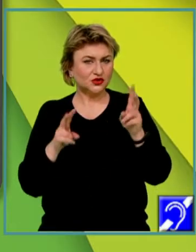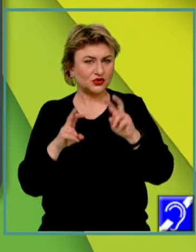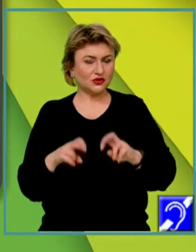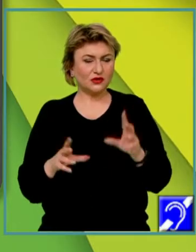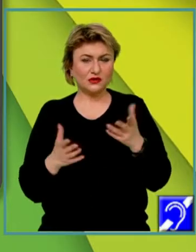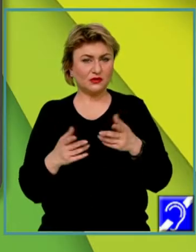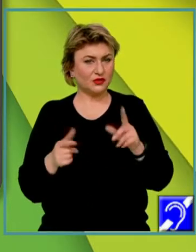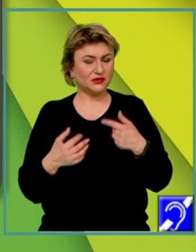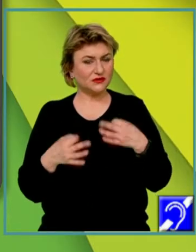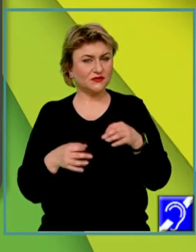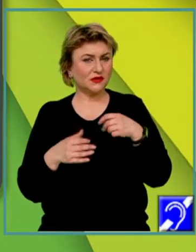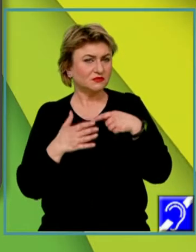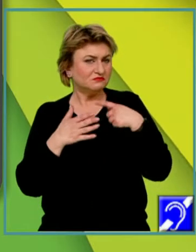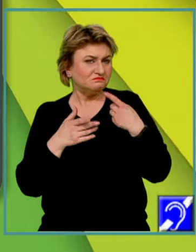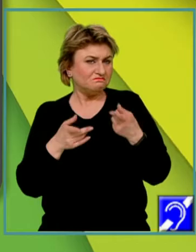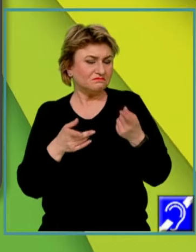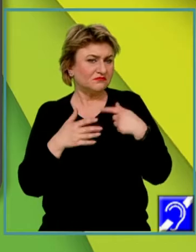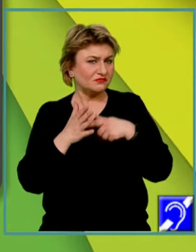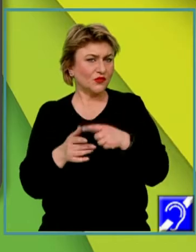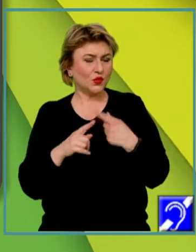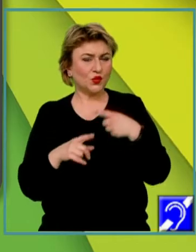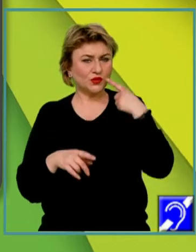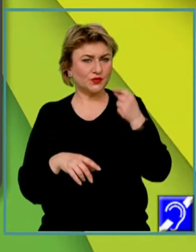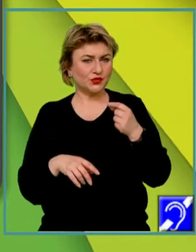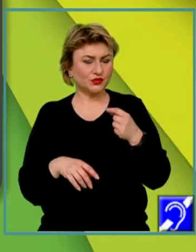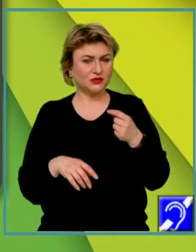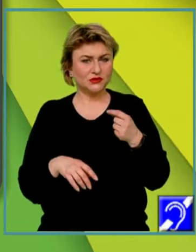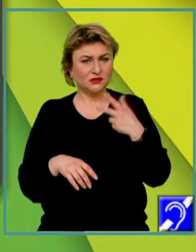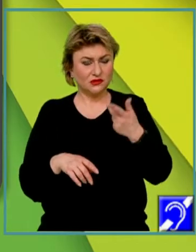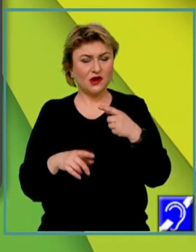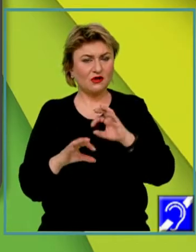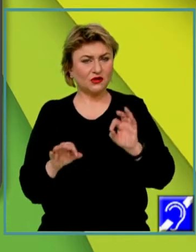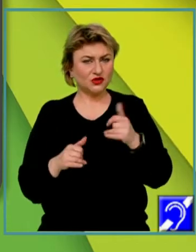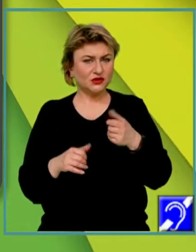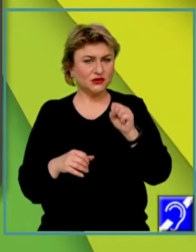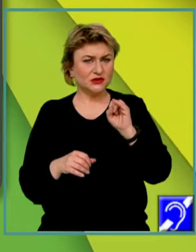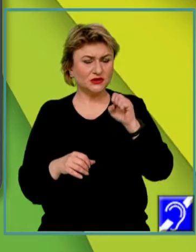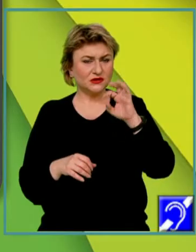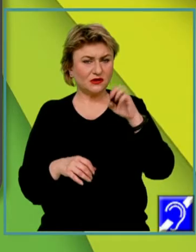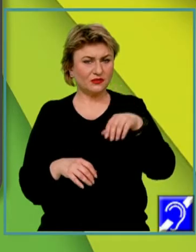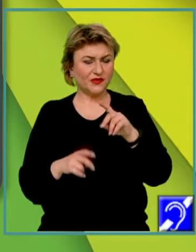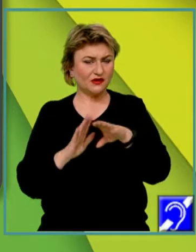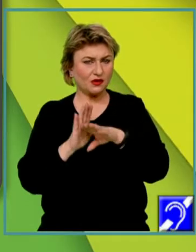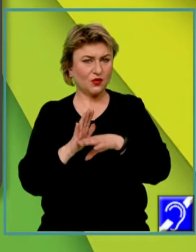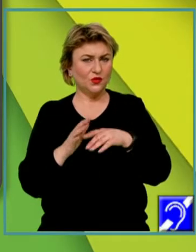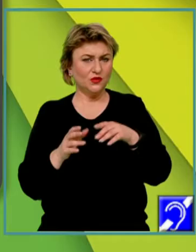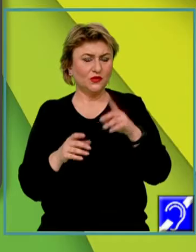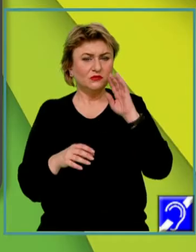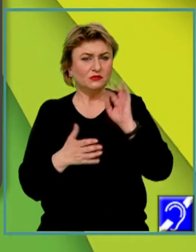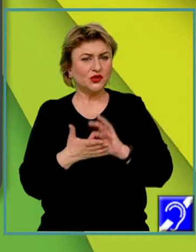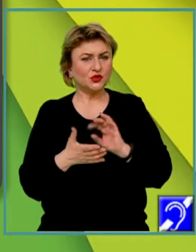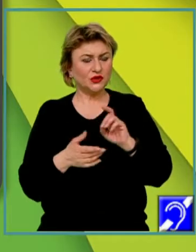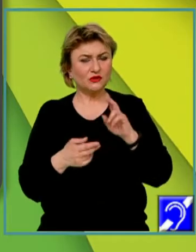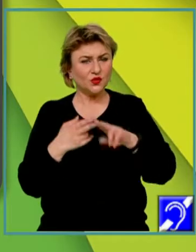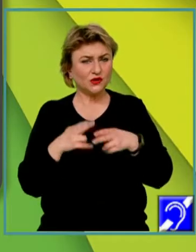poate fi identificată cu răspunsul 3 corect, sistem de reguli și principii de cunoaștere și transformare a